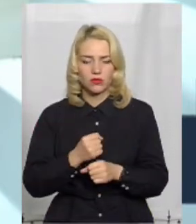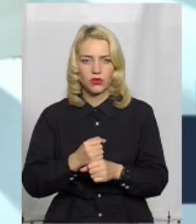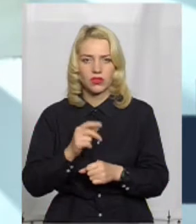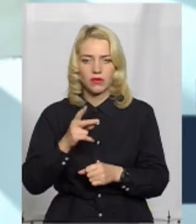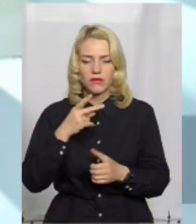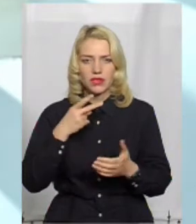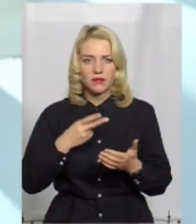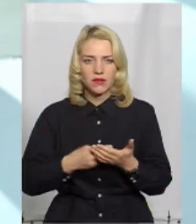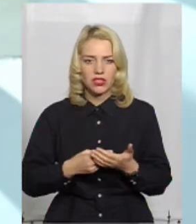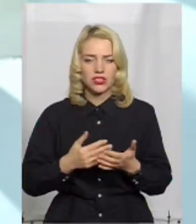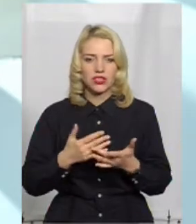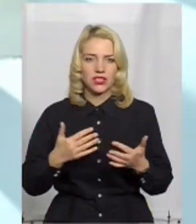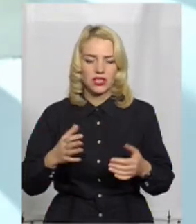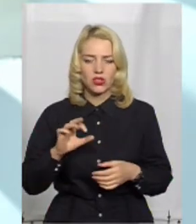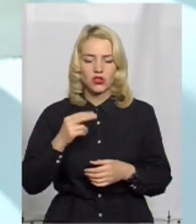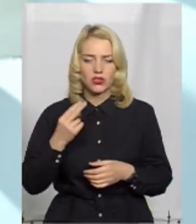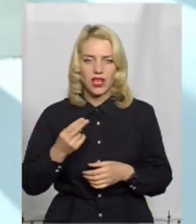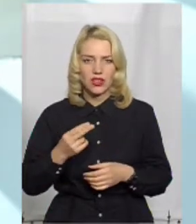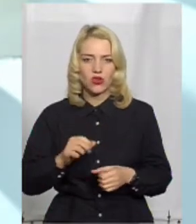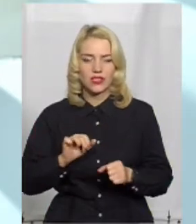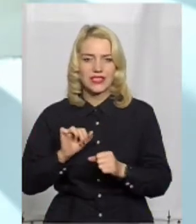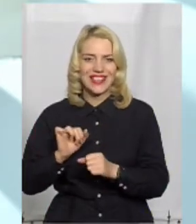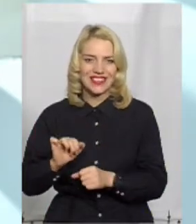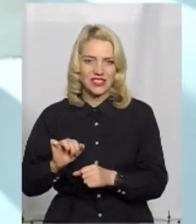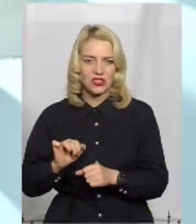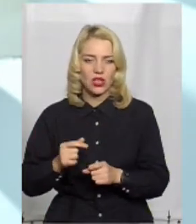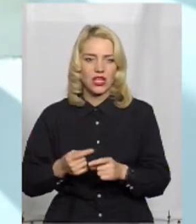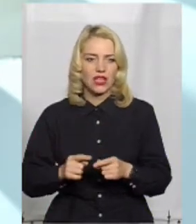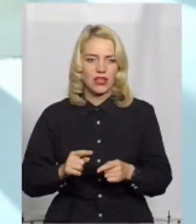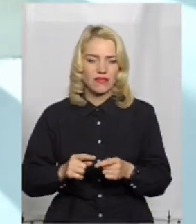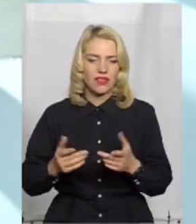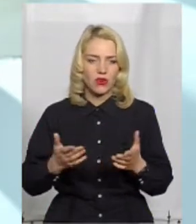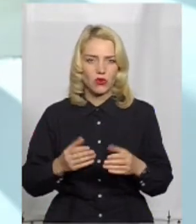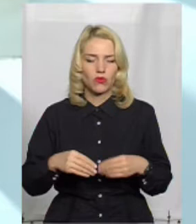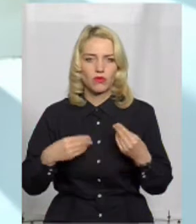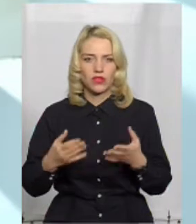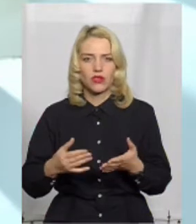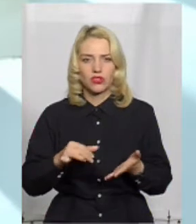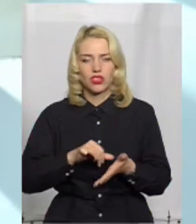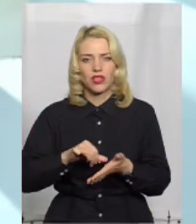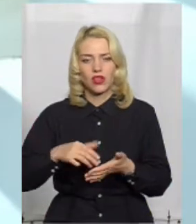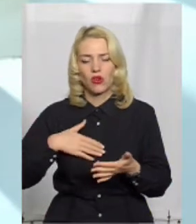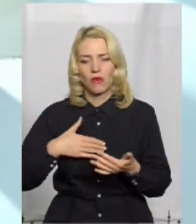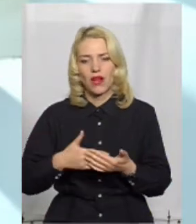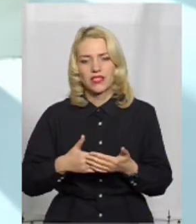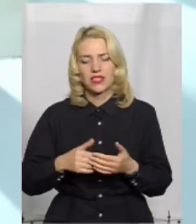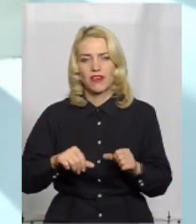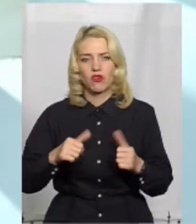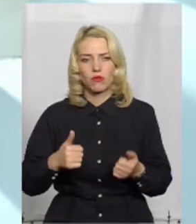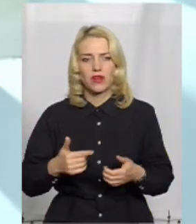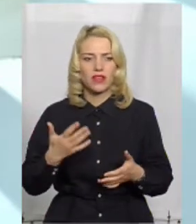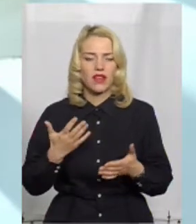передбачено ряд соціального захисту, якому піддаються якраз члени громадських формувань у разі